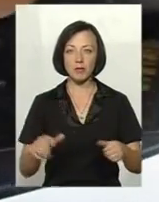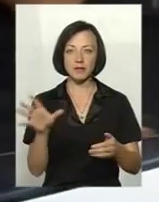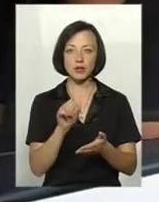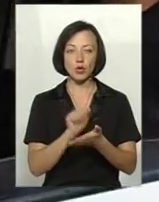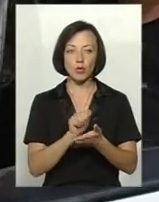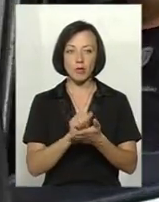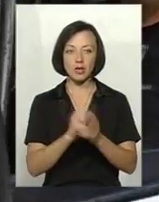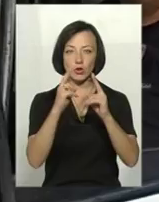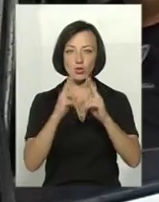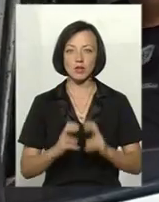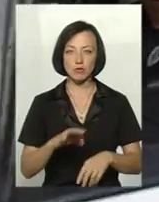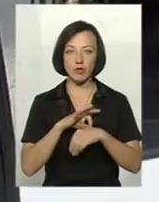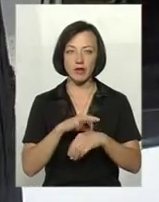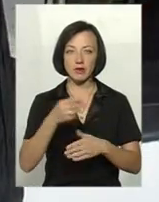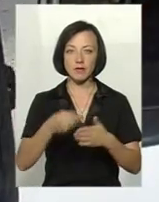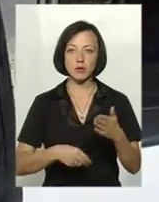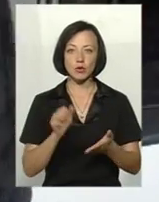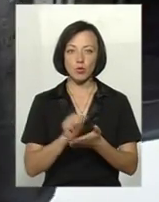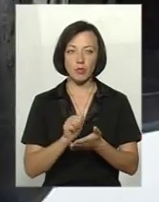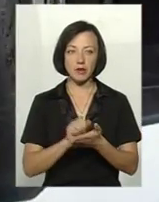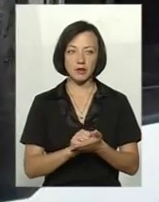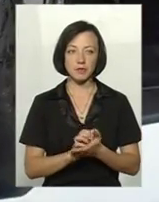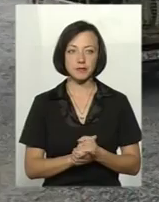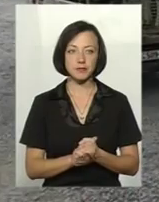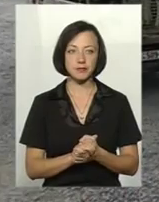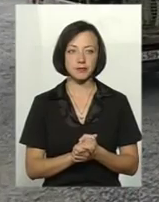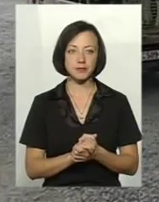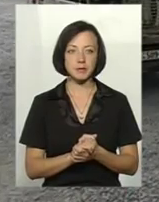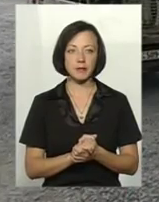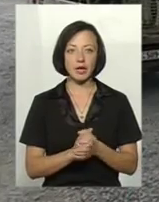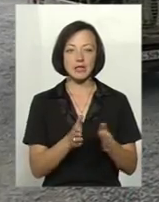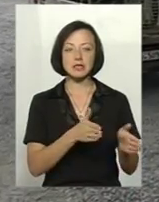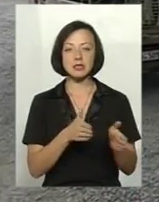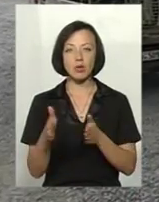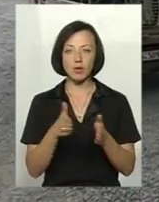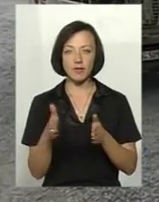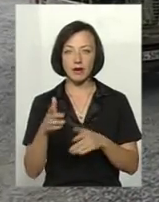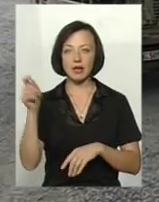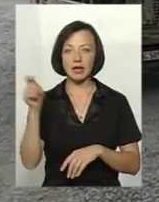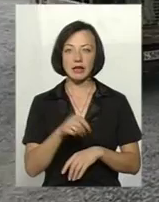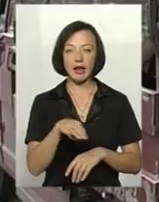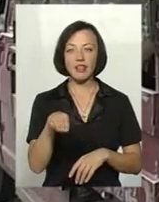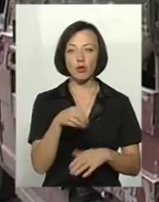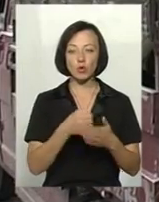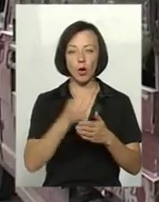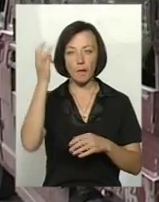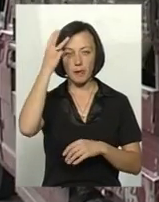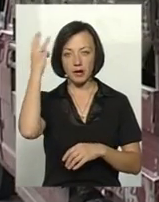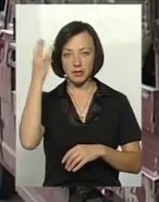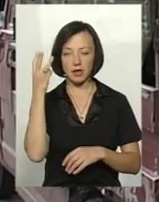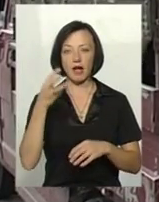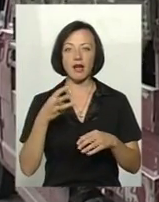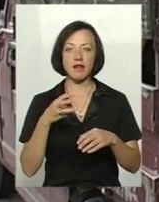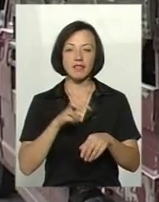провести дослідження і виписати документи. Так що очікуйте. Заготівельник Володимир їде з Теофіполя до Хмельницького. Ветеринарного